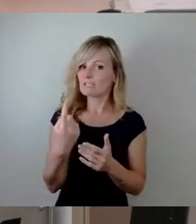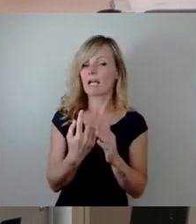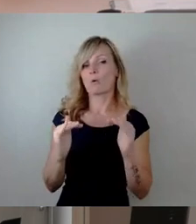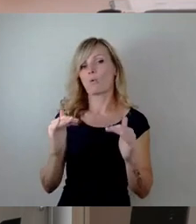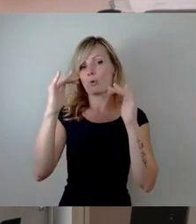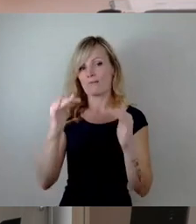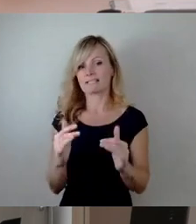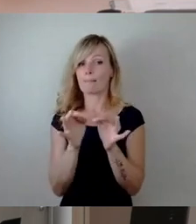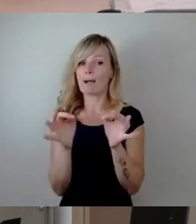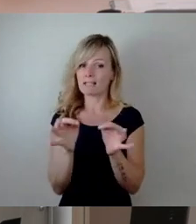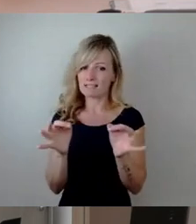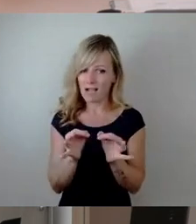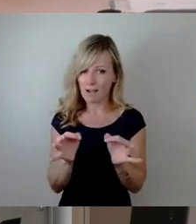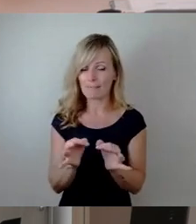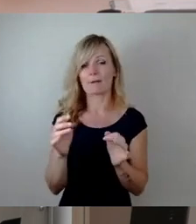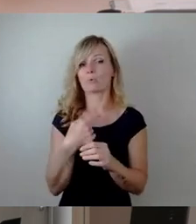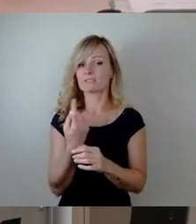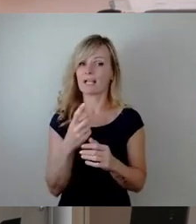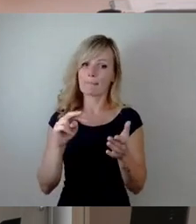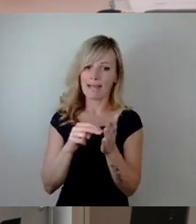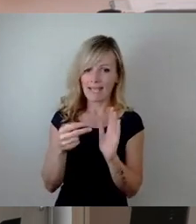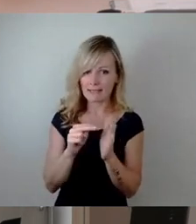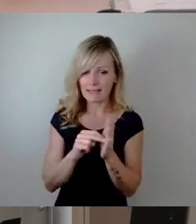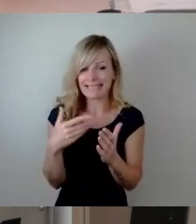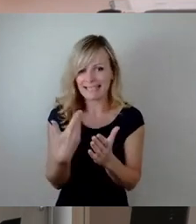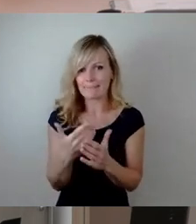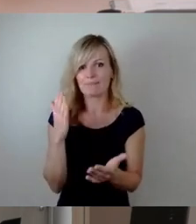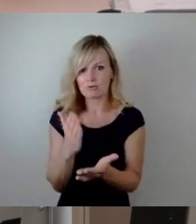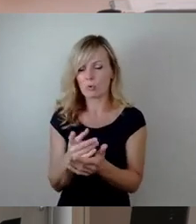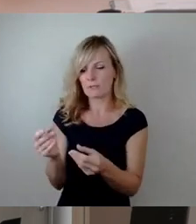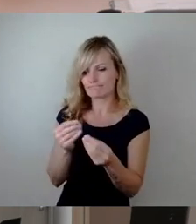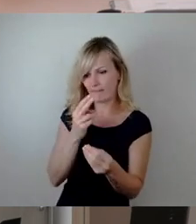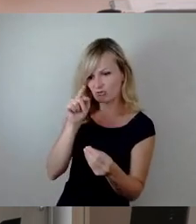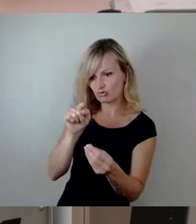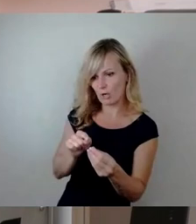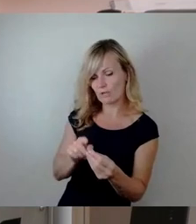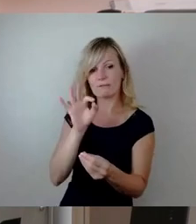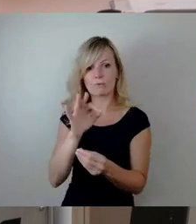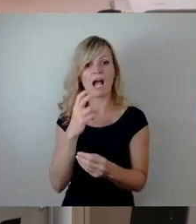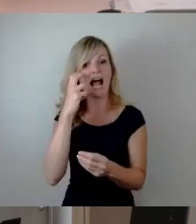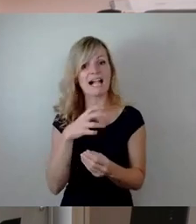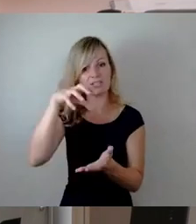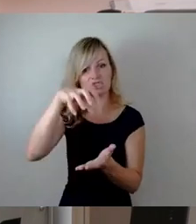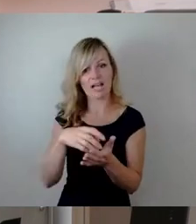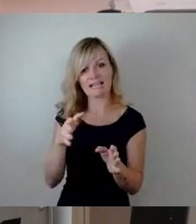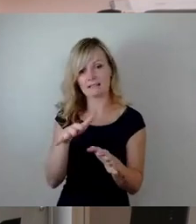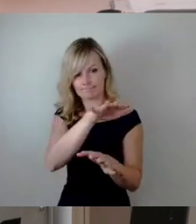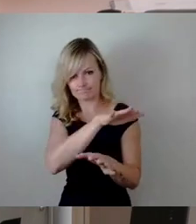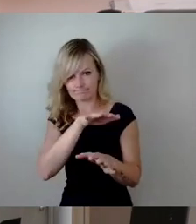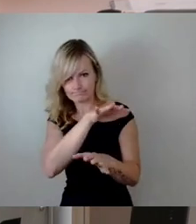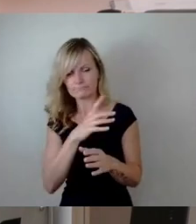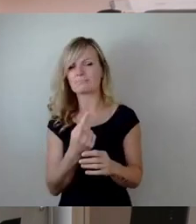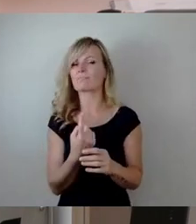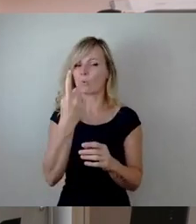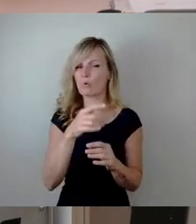Hochwassermaßnahmepläne, die es ja gibt, anschauen werden, insbesondere für die Altstädter, seit dem Oberstrombereich